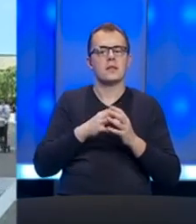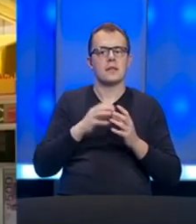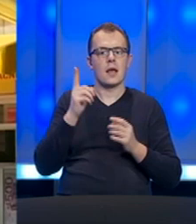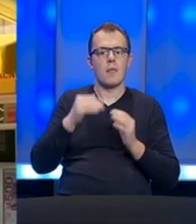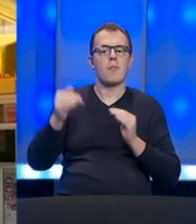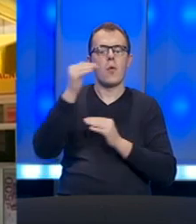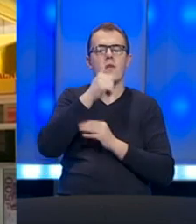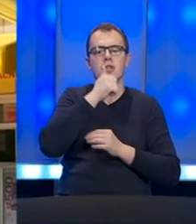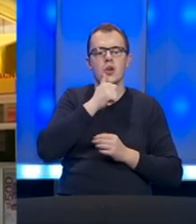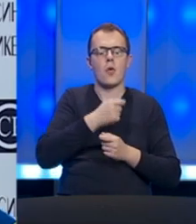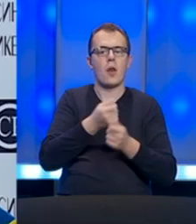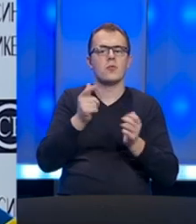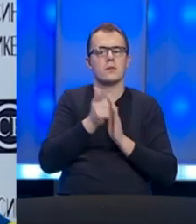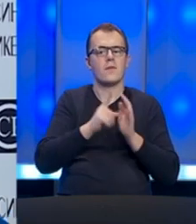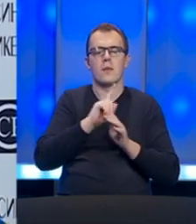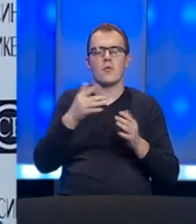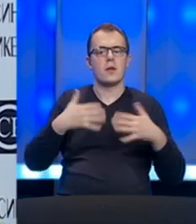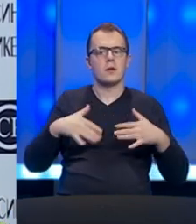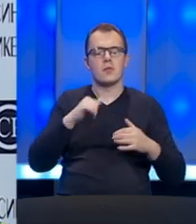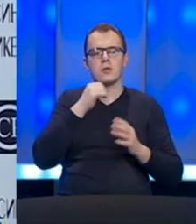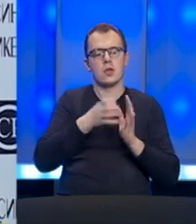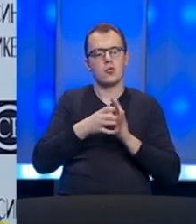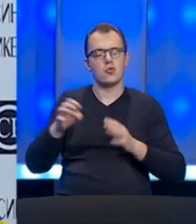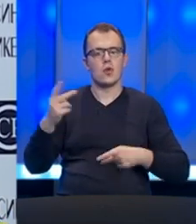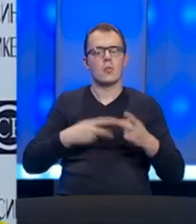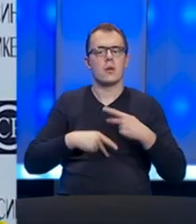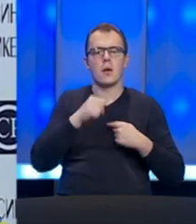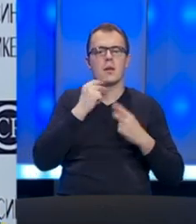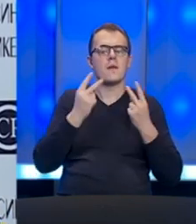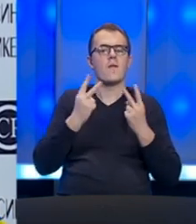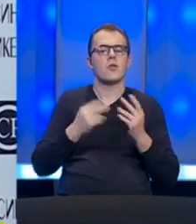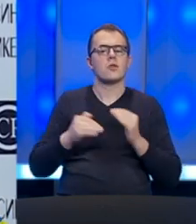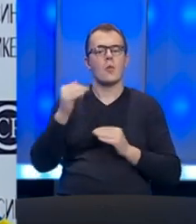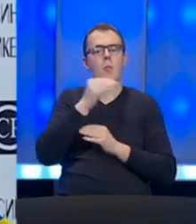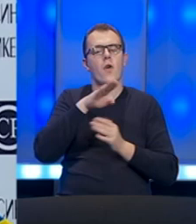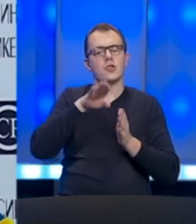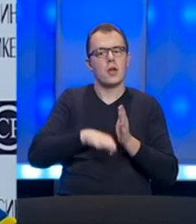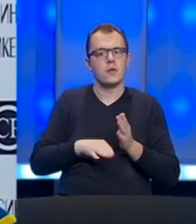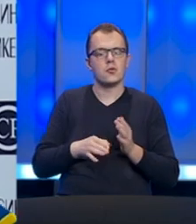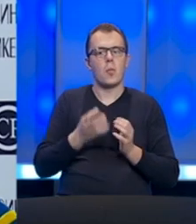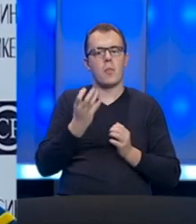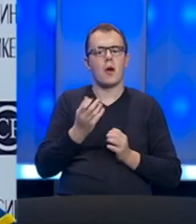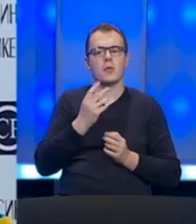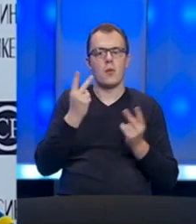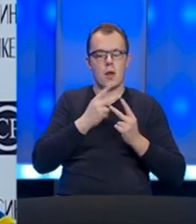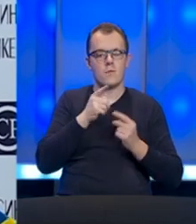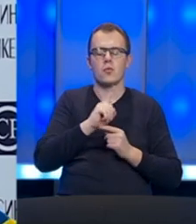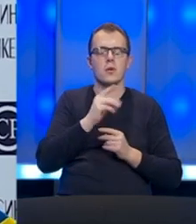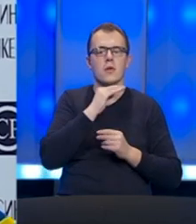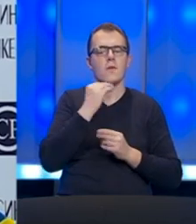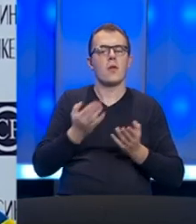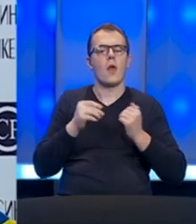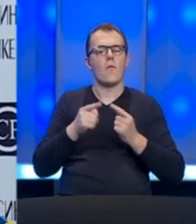naknadu za vrijemene zaposlenosti i dužinu primanja. Isto tako je važno da smo povećali najnižu platu, naravno da to nije dovoljno, ali u ovoj